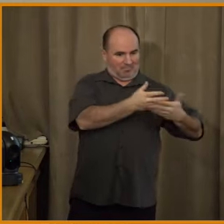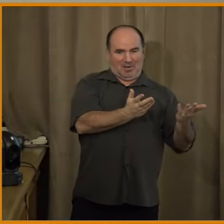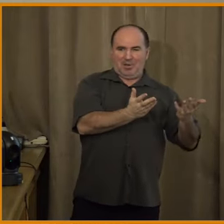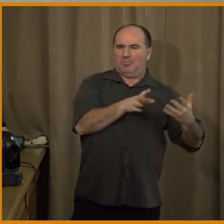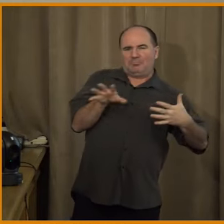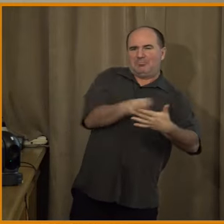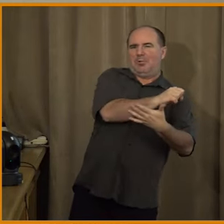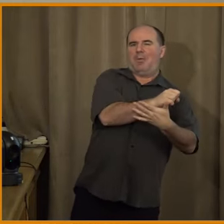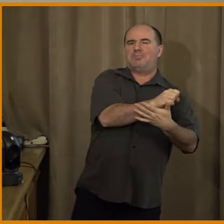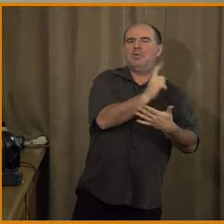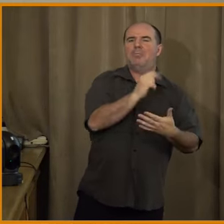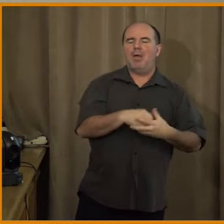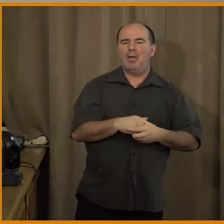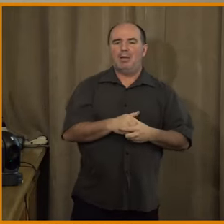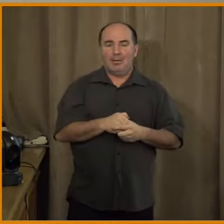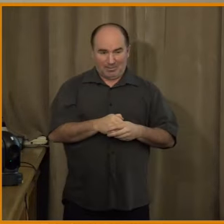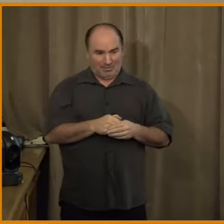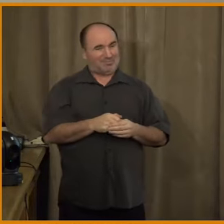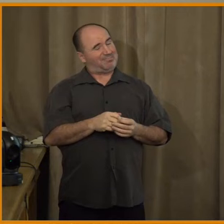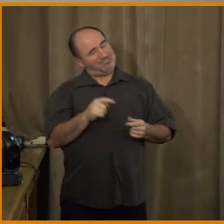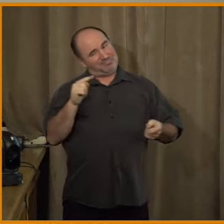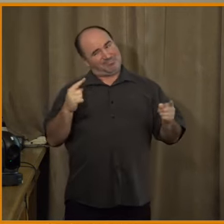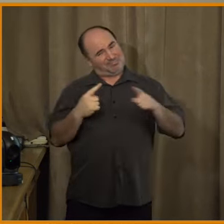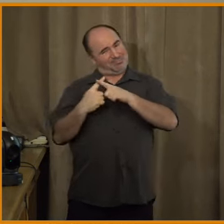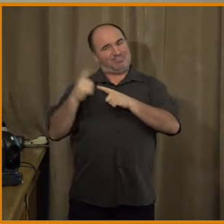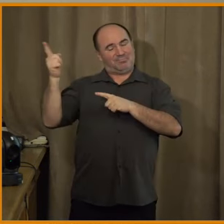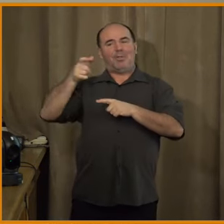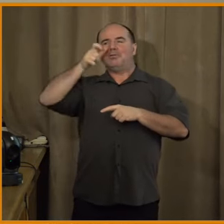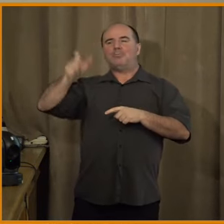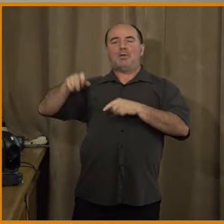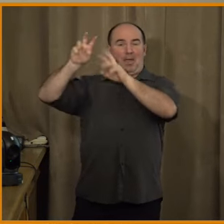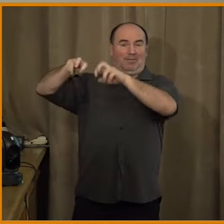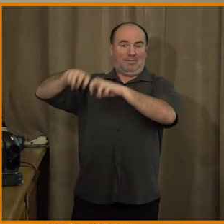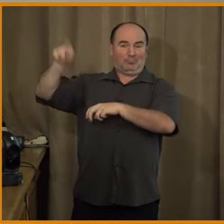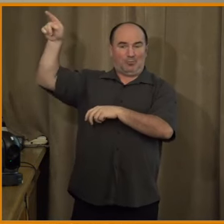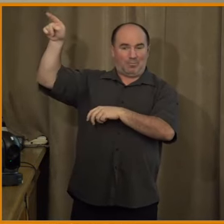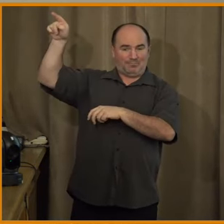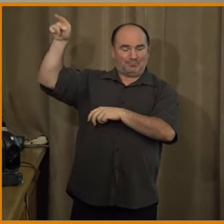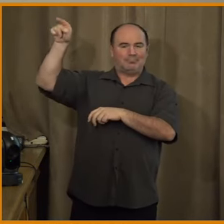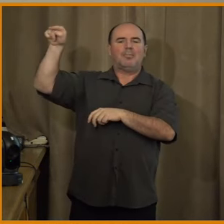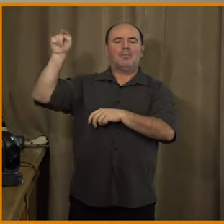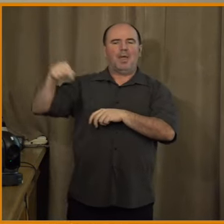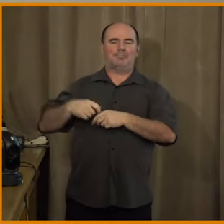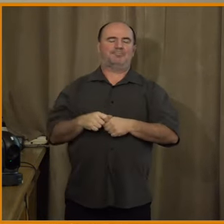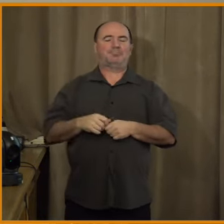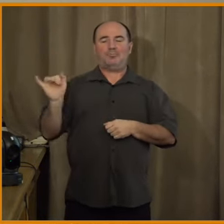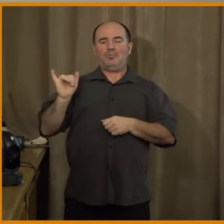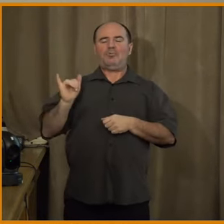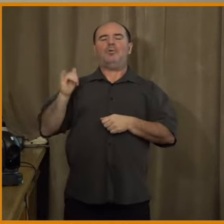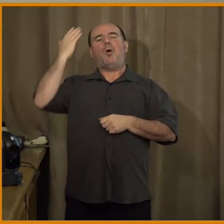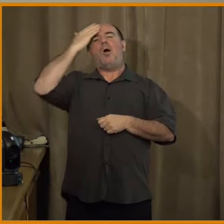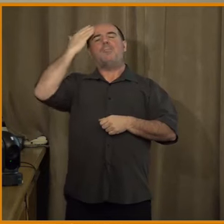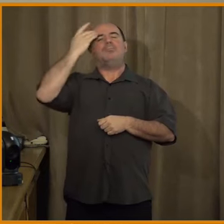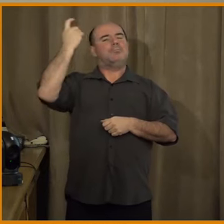vyskumy z Anglia, ze Spojených států, kde se ukazuje, že přesvědčení, že dezinformace jsou